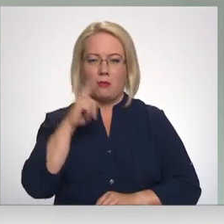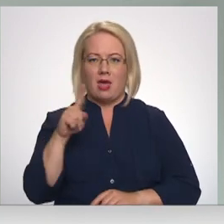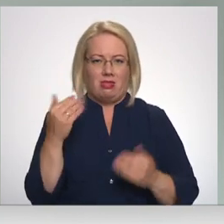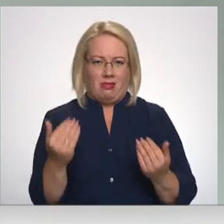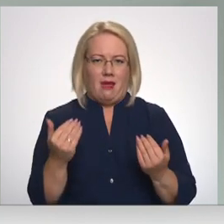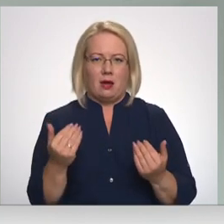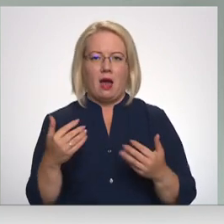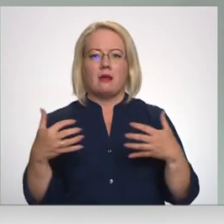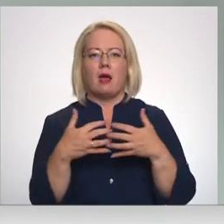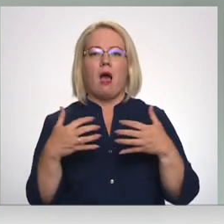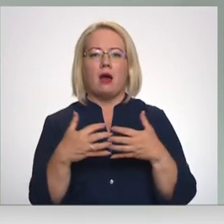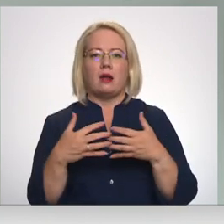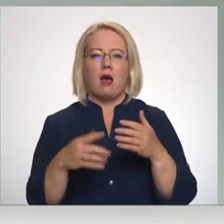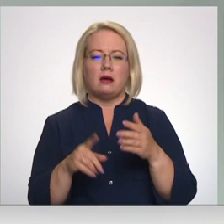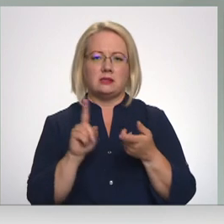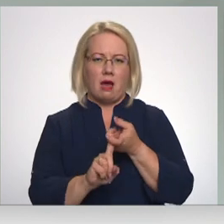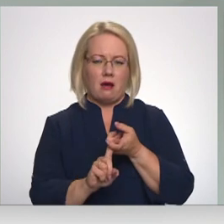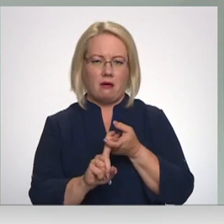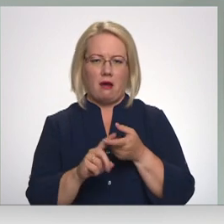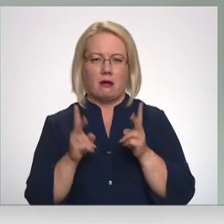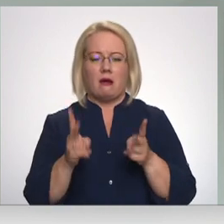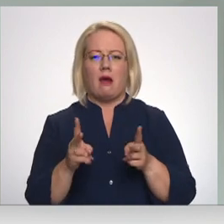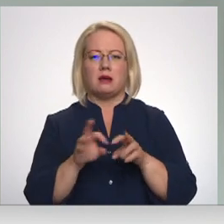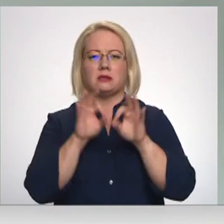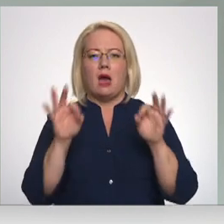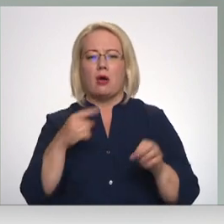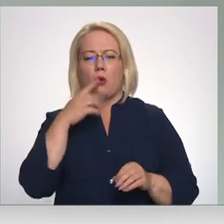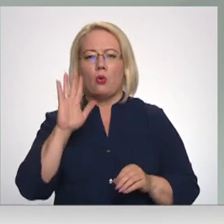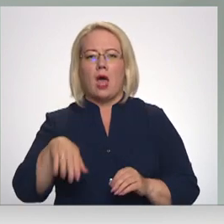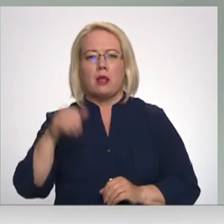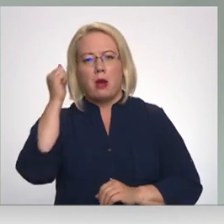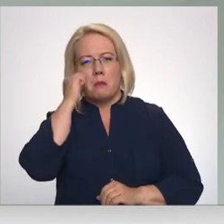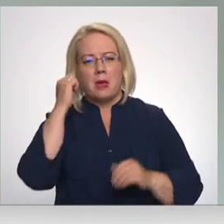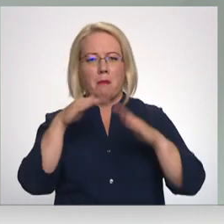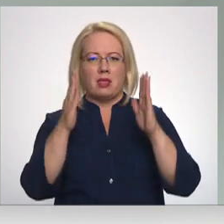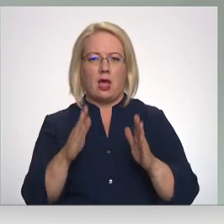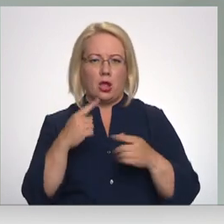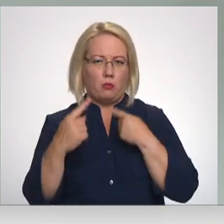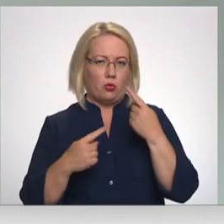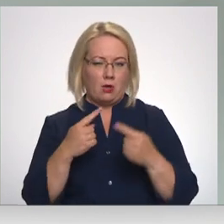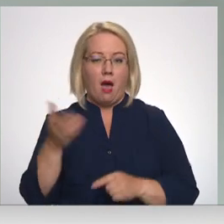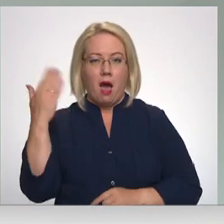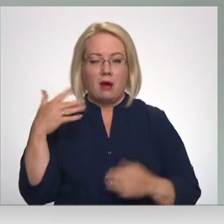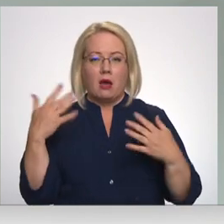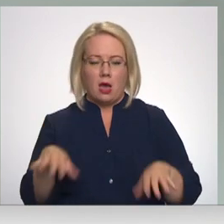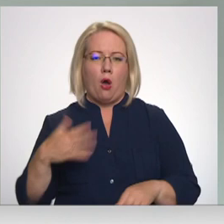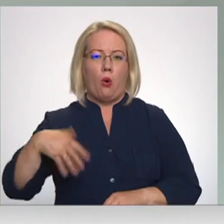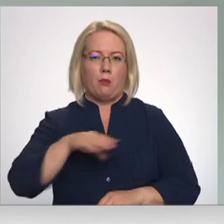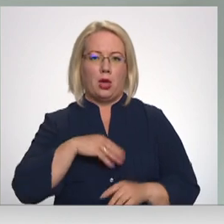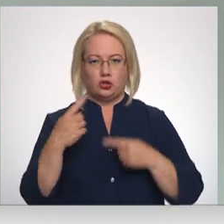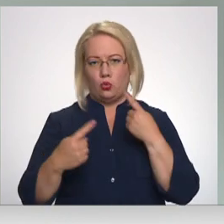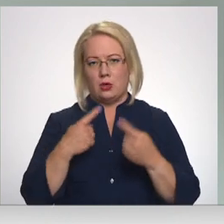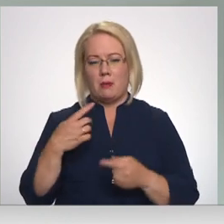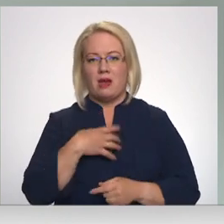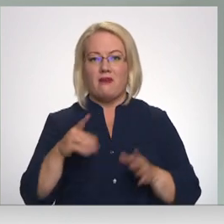kā sāk par piemenekļiem runāt. Mēs var to agrāk domājām. Vajag